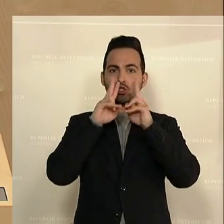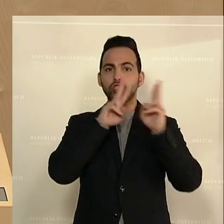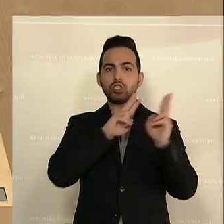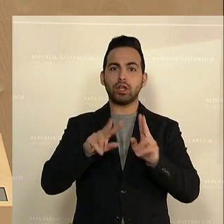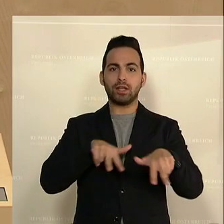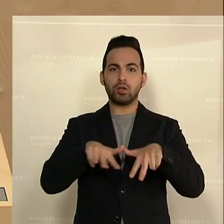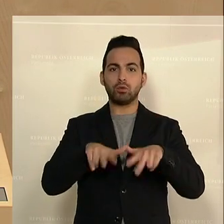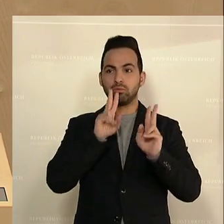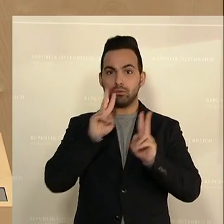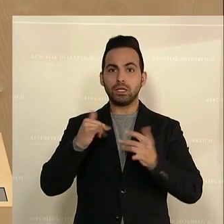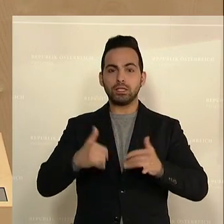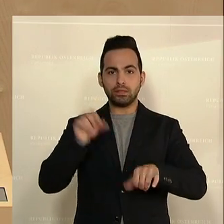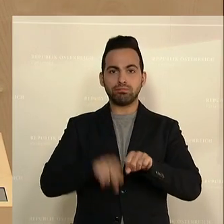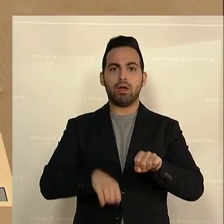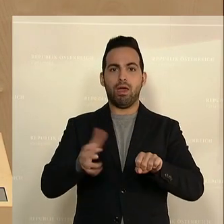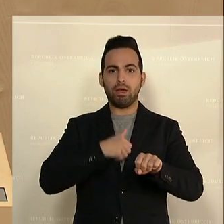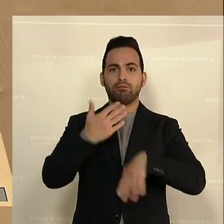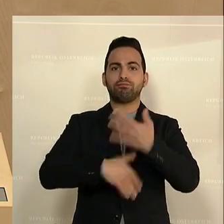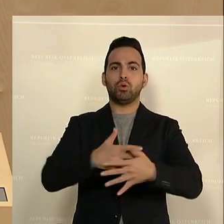worden sind und jetzt endlich umgesetzt werden.